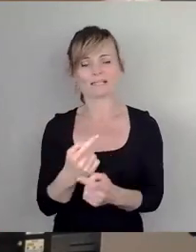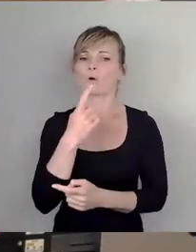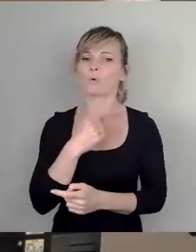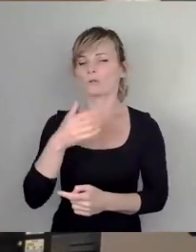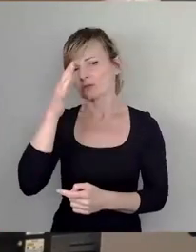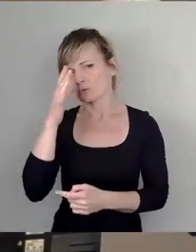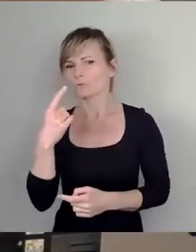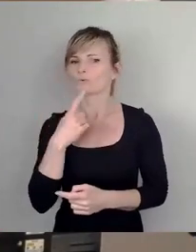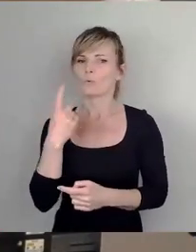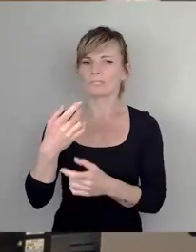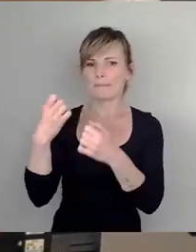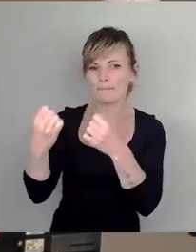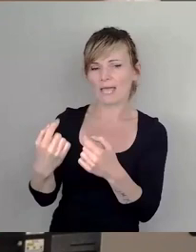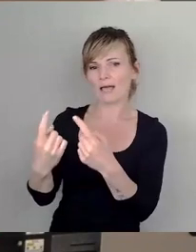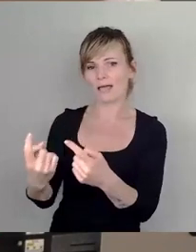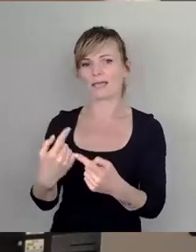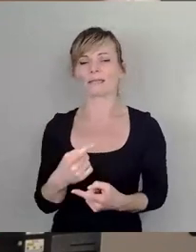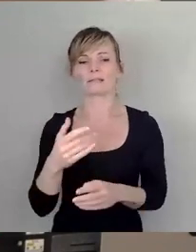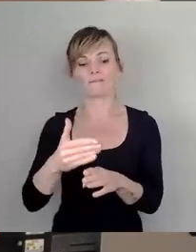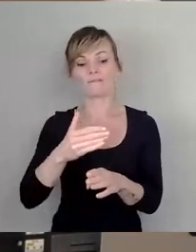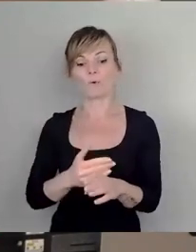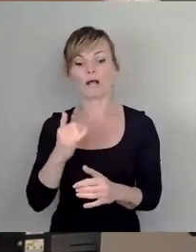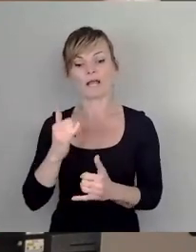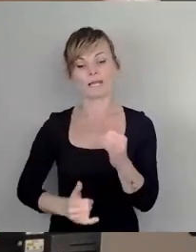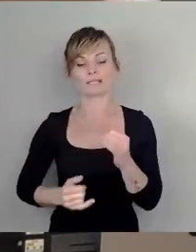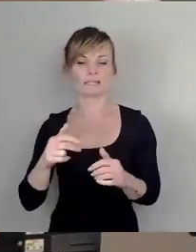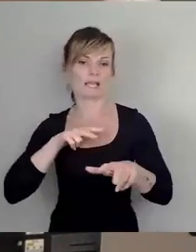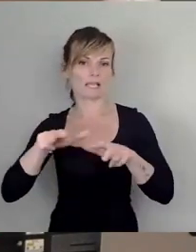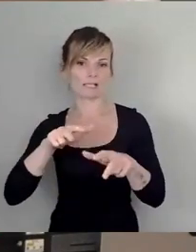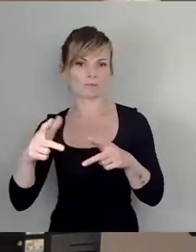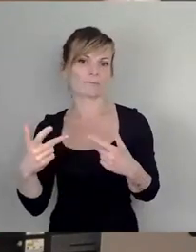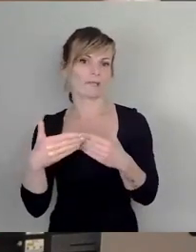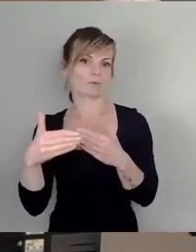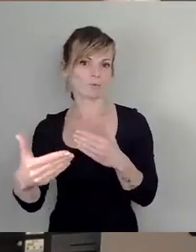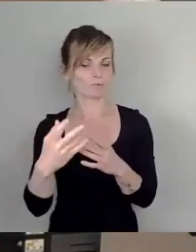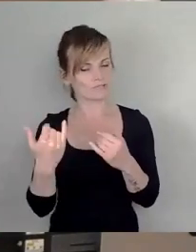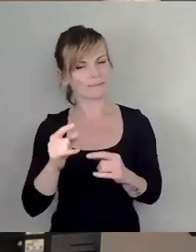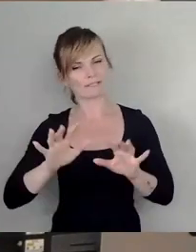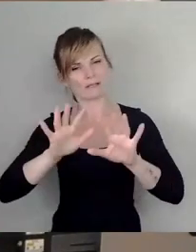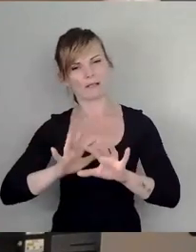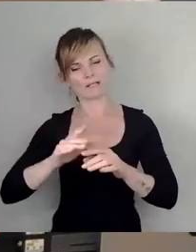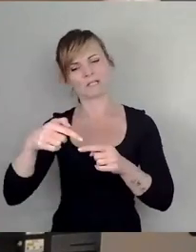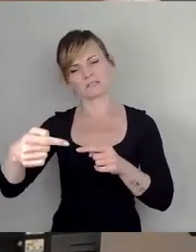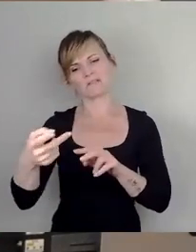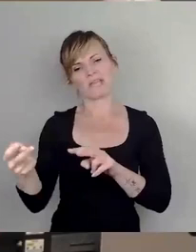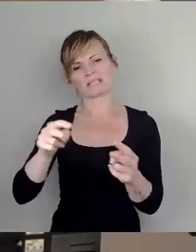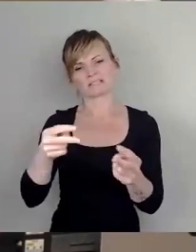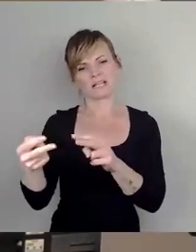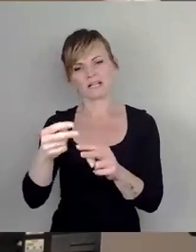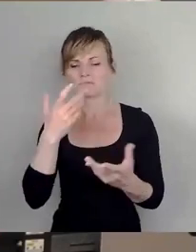Mehrheit in der vorletzten Legislaturperiode und so ein bisschen diffuser, auch jetzt zumindest wechselnd, weil ich glaube,